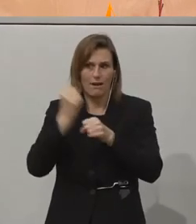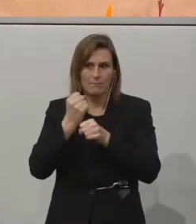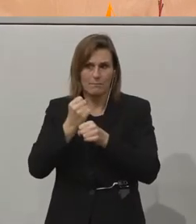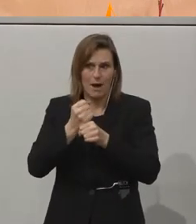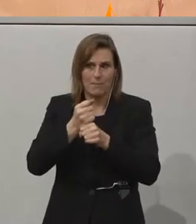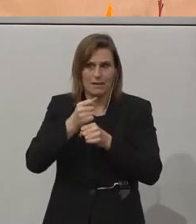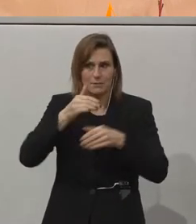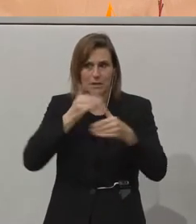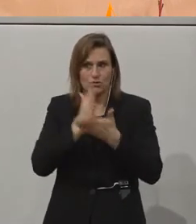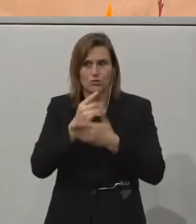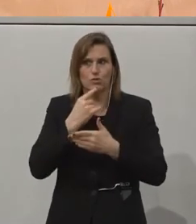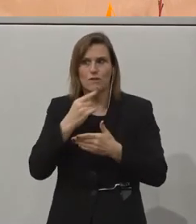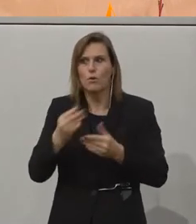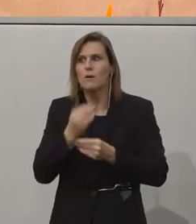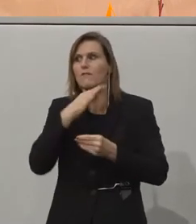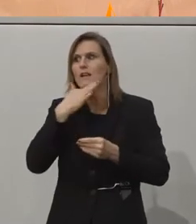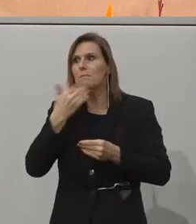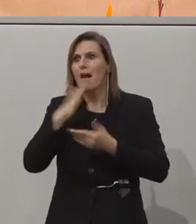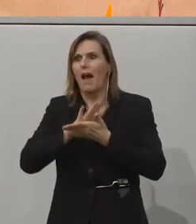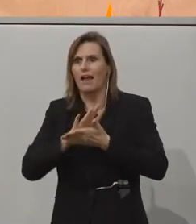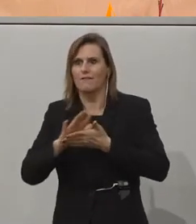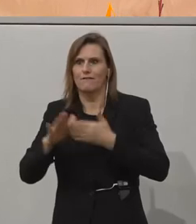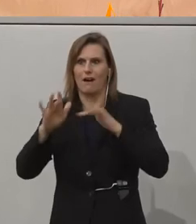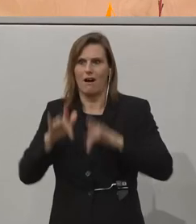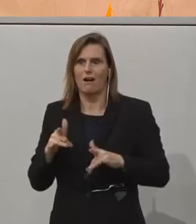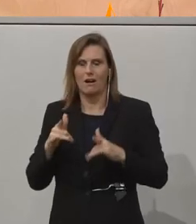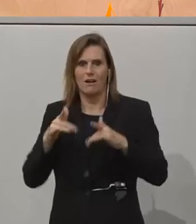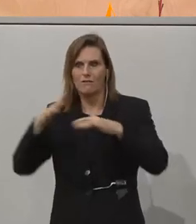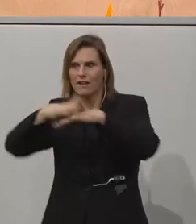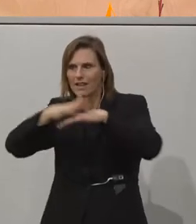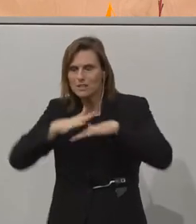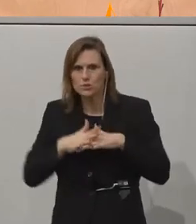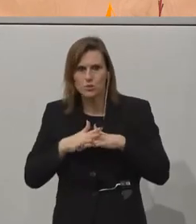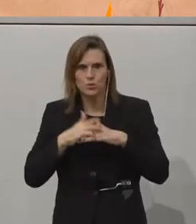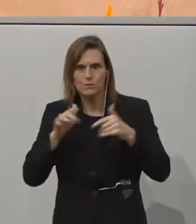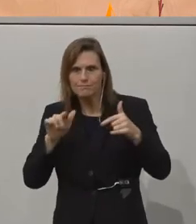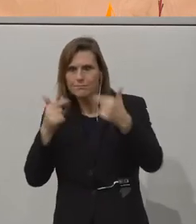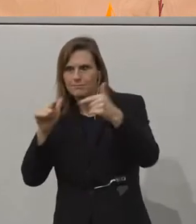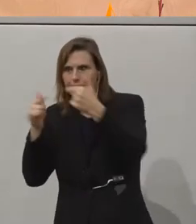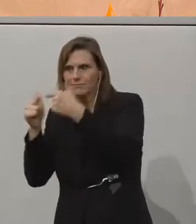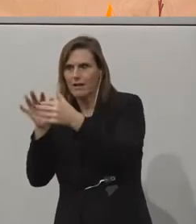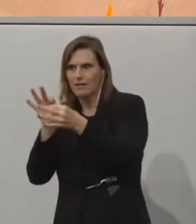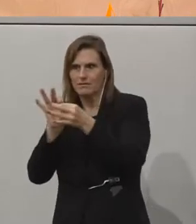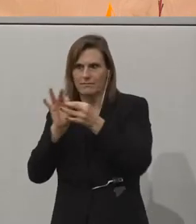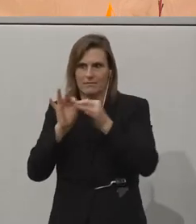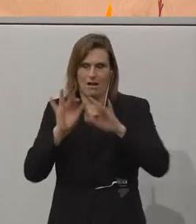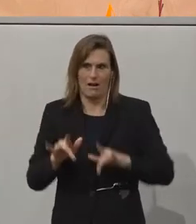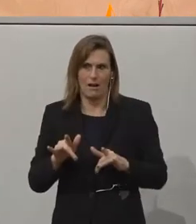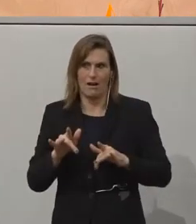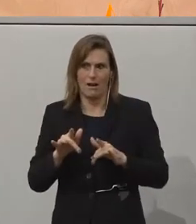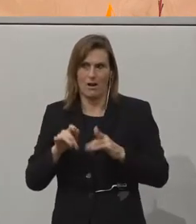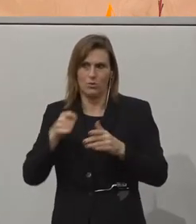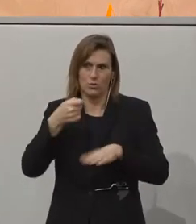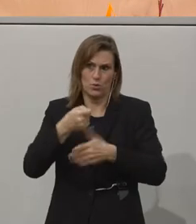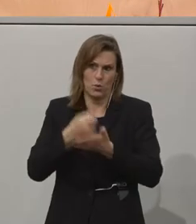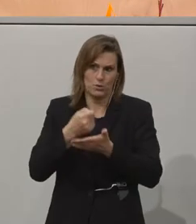hat, weil das viel einfacher geworden ist, einander zu vernetzen, wenn die Technologien dafür eingerichtet werden. Und die kosten natürlich